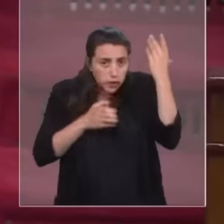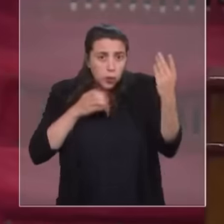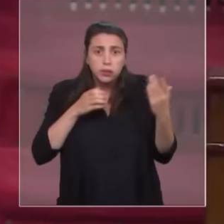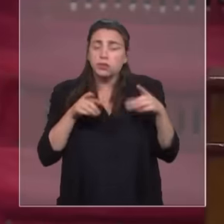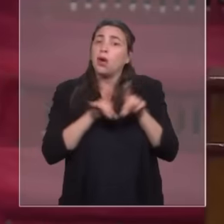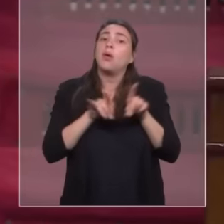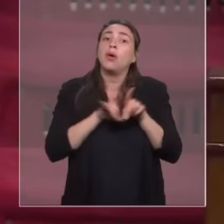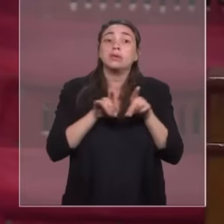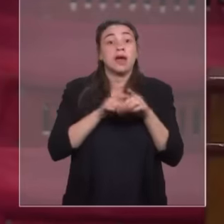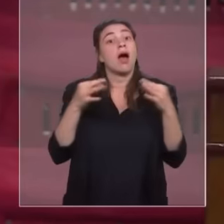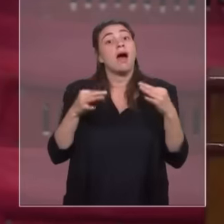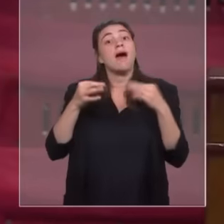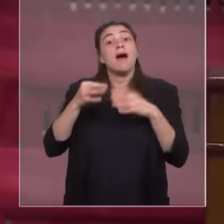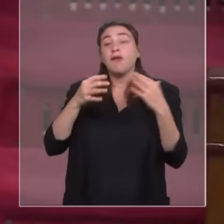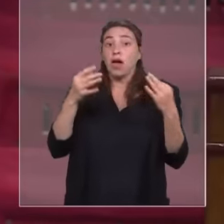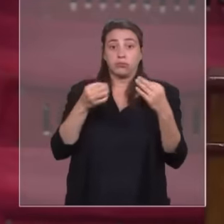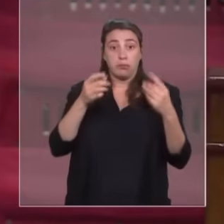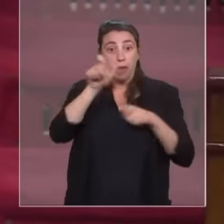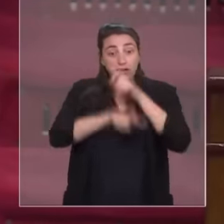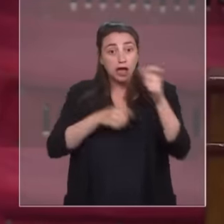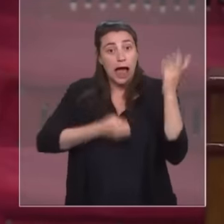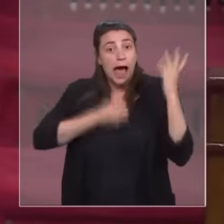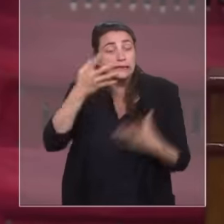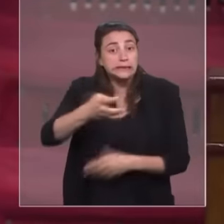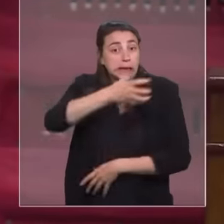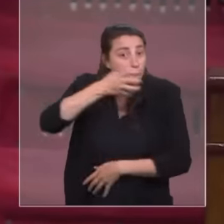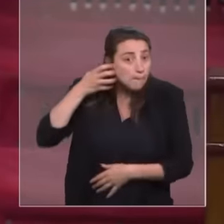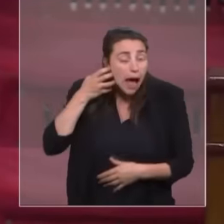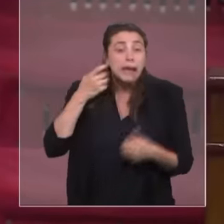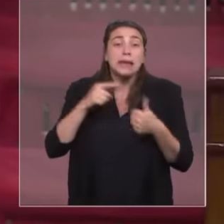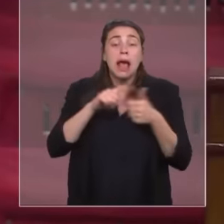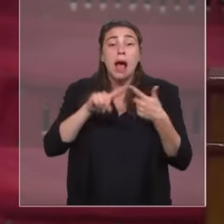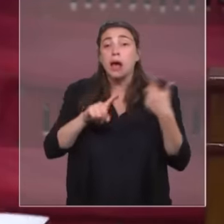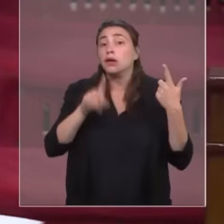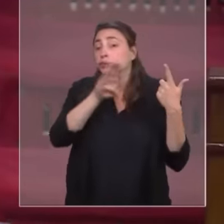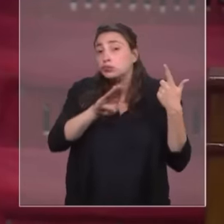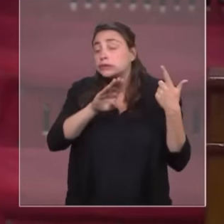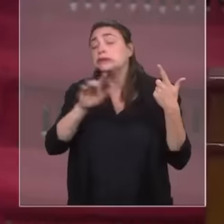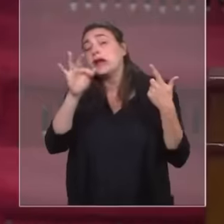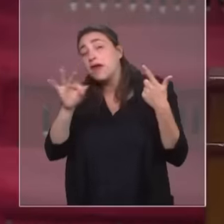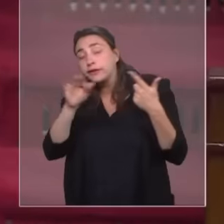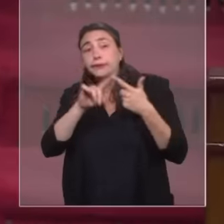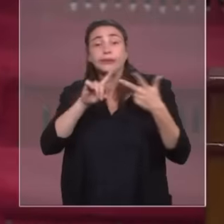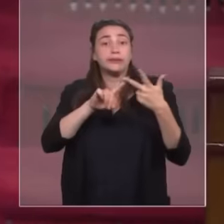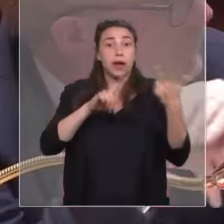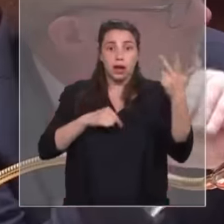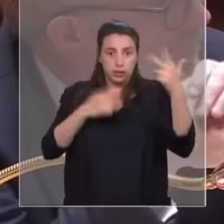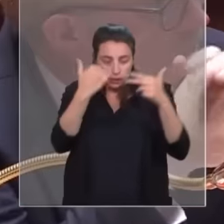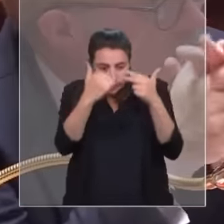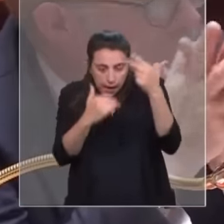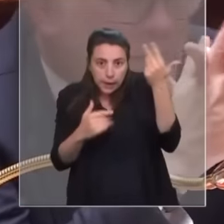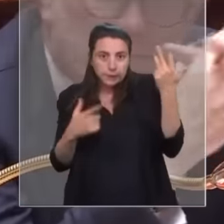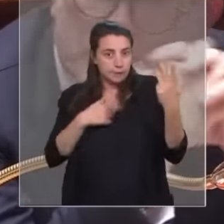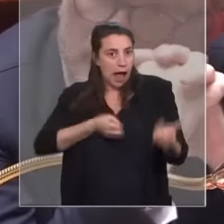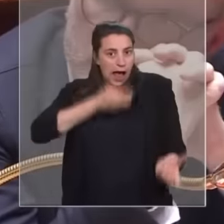tous les artistes maliens, burkinabés et nigériens, et bloqué l'obtention des visas pour les étudiants ressortissants de ces États. En